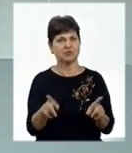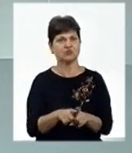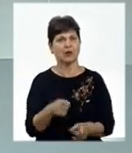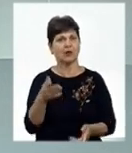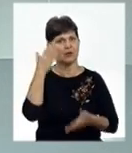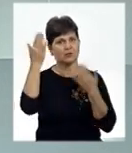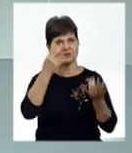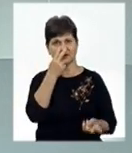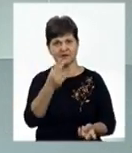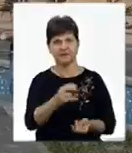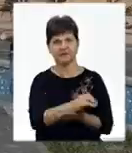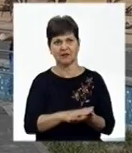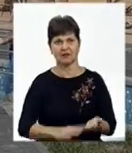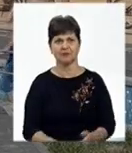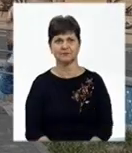розваги – дивіться далі.